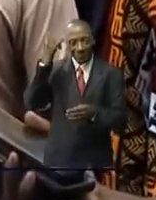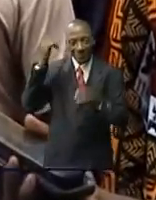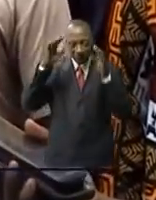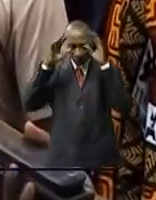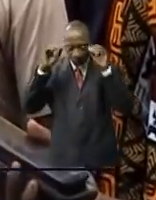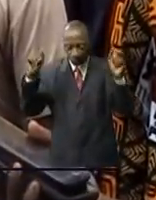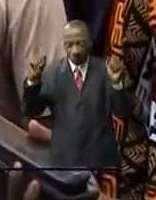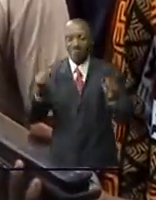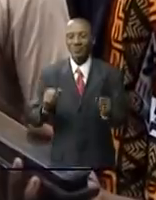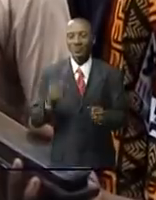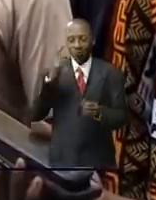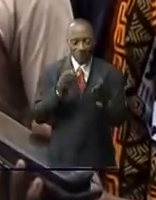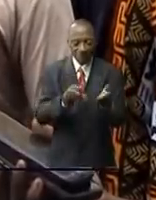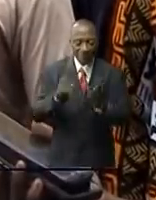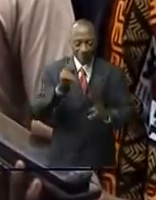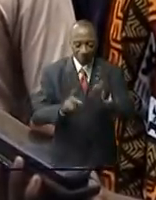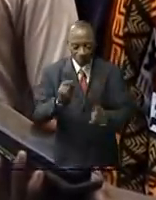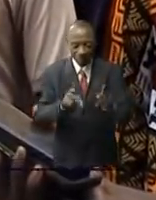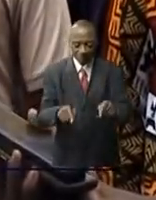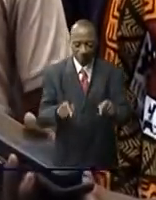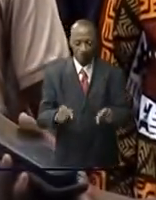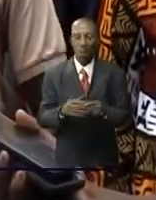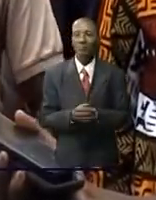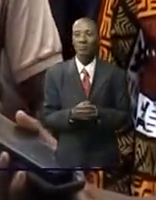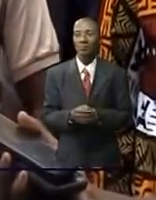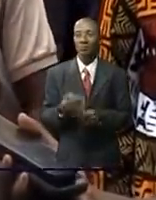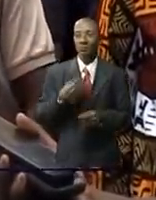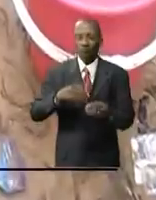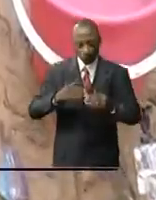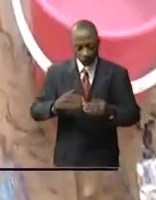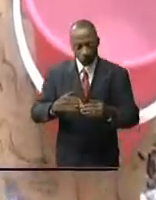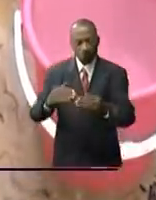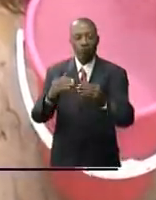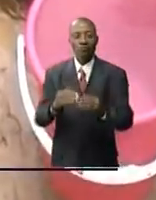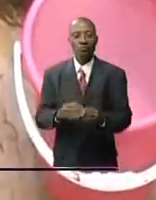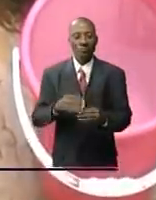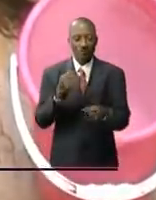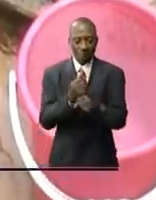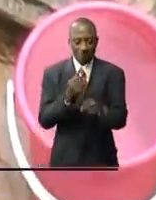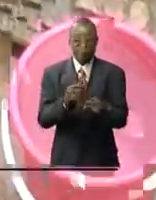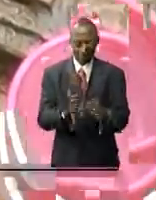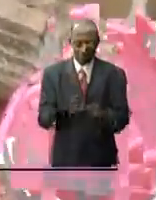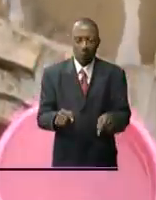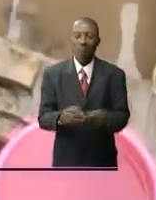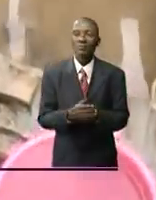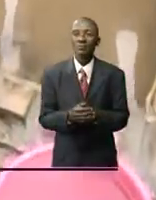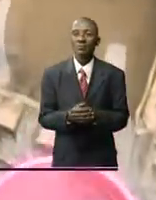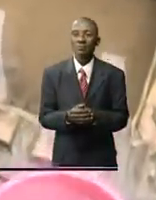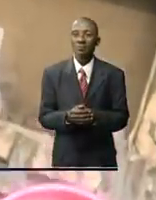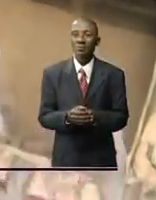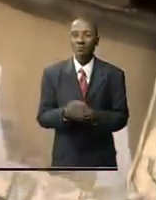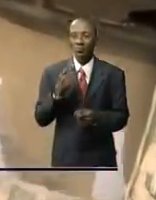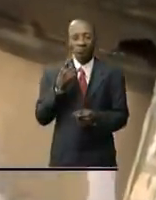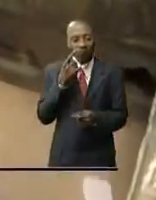savoir comment serons-nous en mesure de prendre cette source pour la ramener jusqu'à là où se trouve la population.